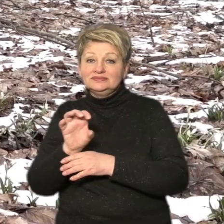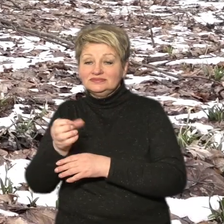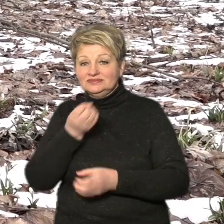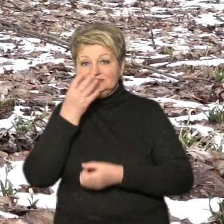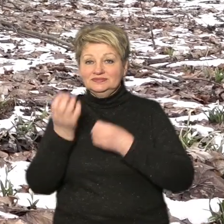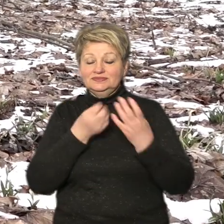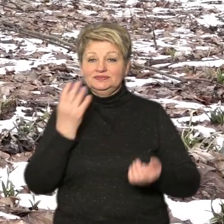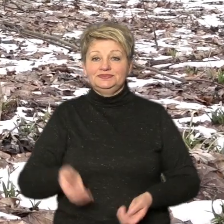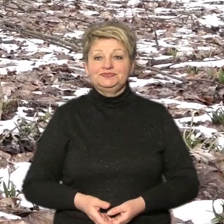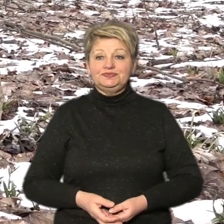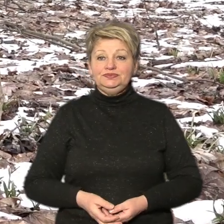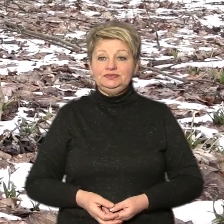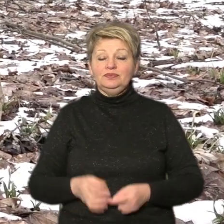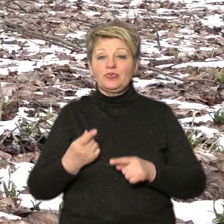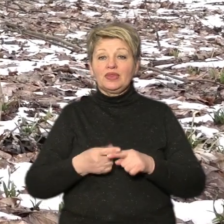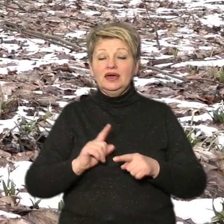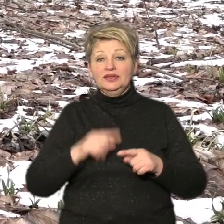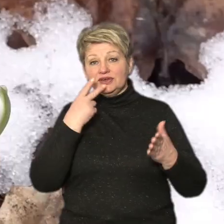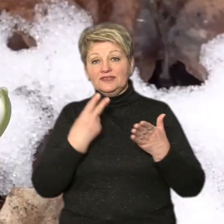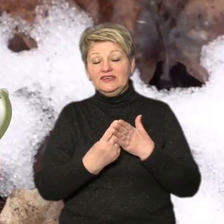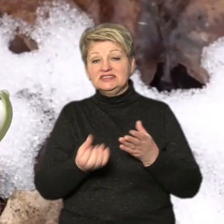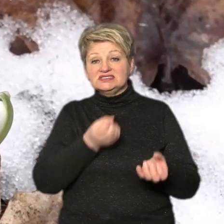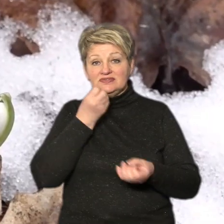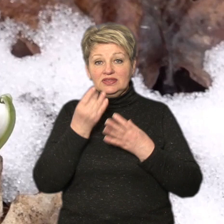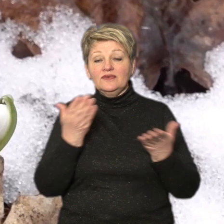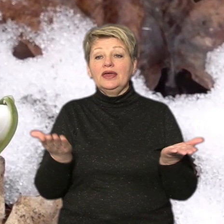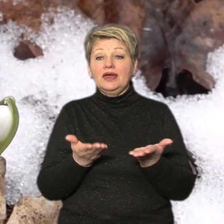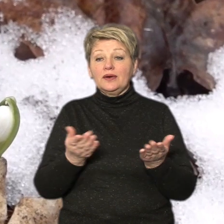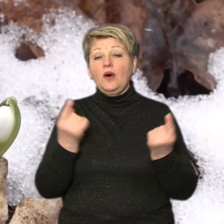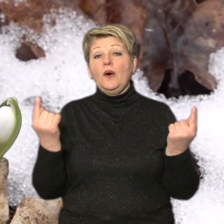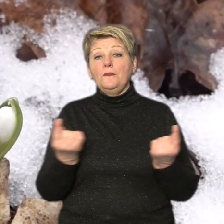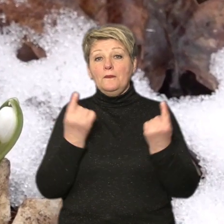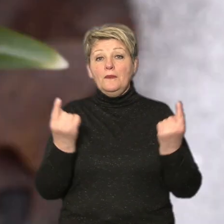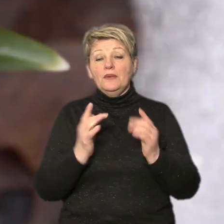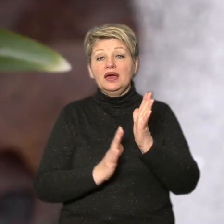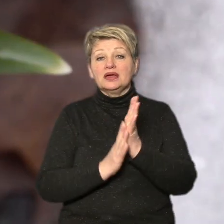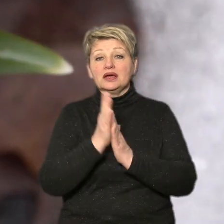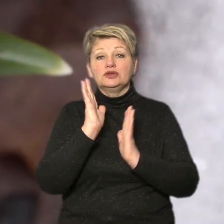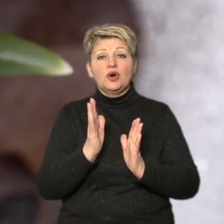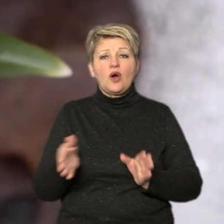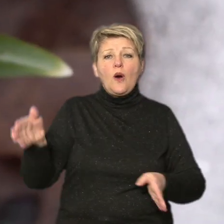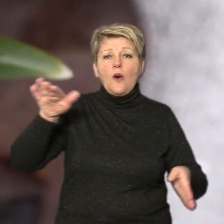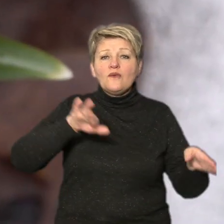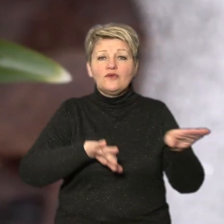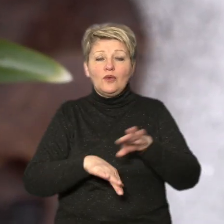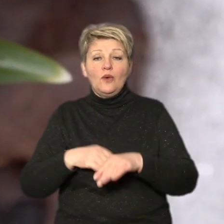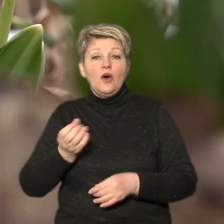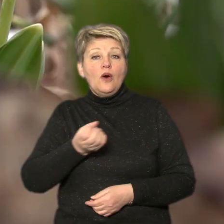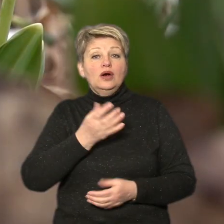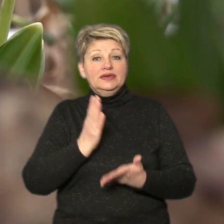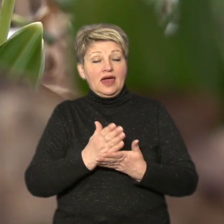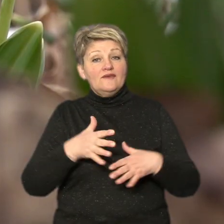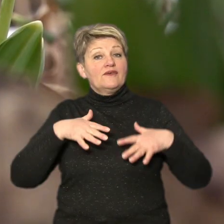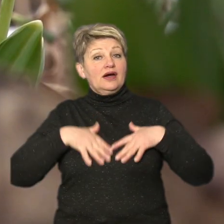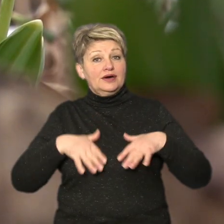сплікатус, бо це вид підсніжника, який звичайний і зазвичай зростає в горах. І в нас, в Україні, це в Криму є